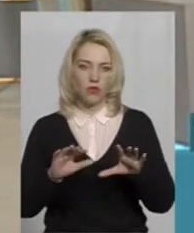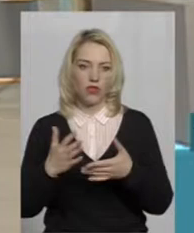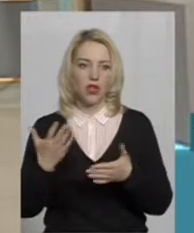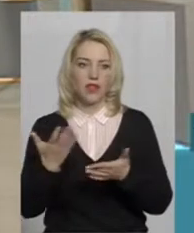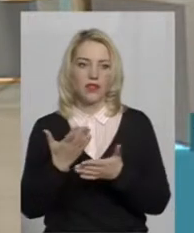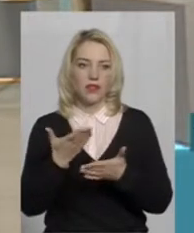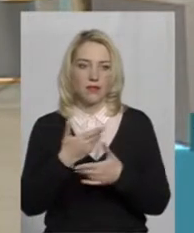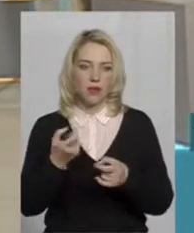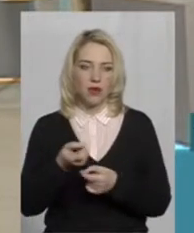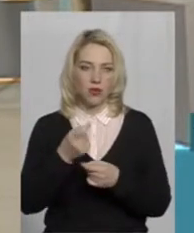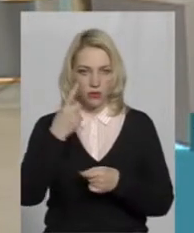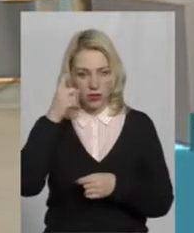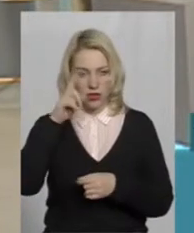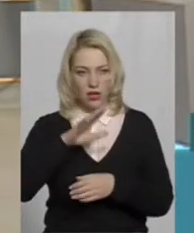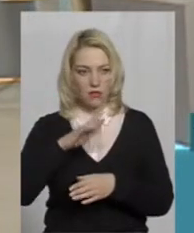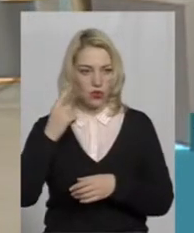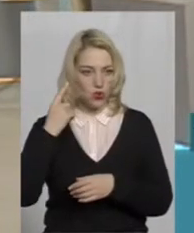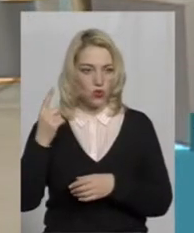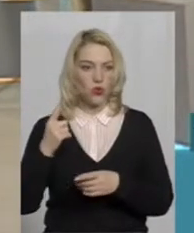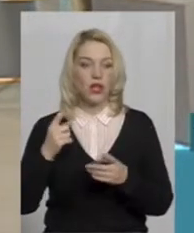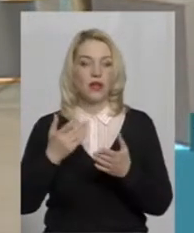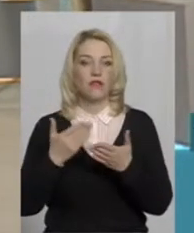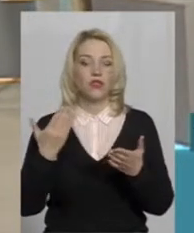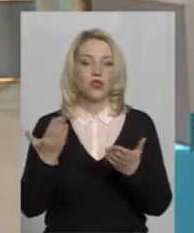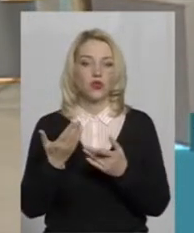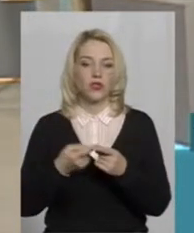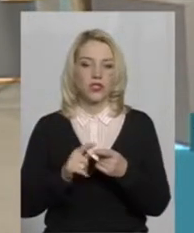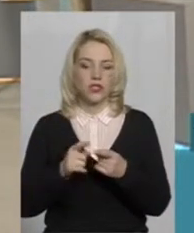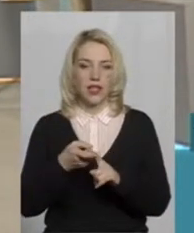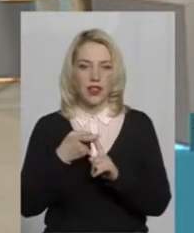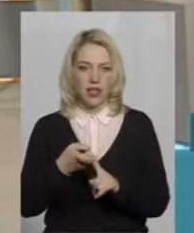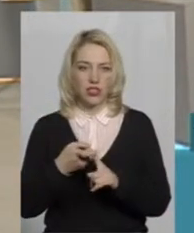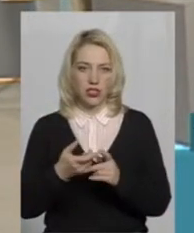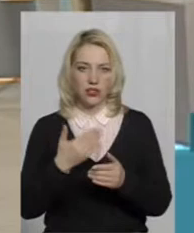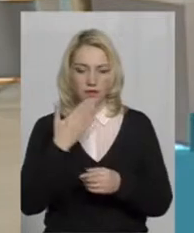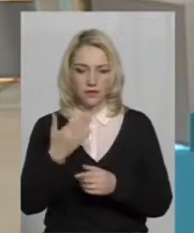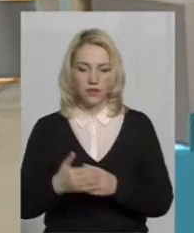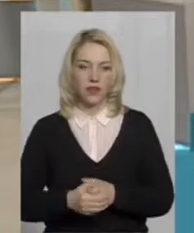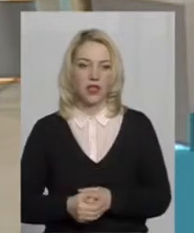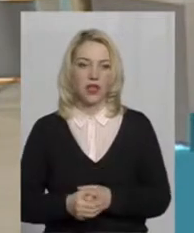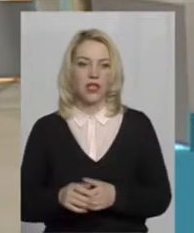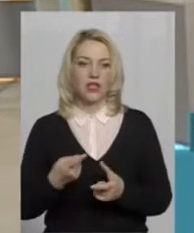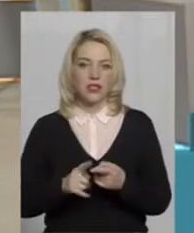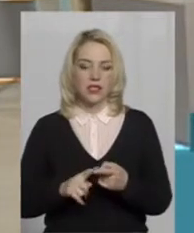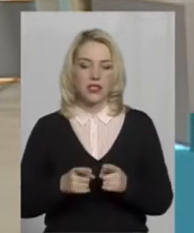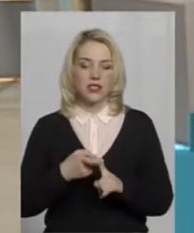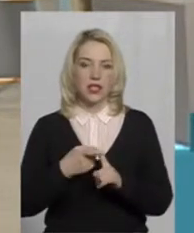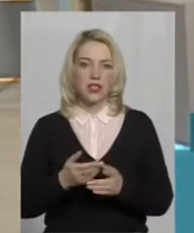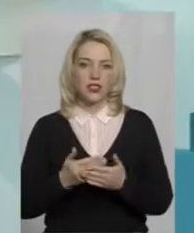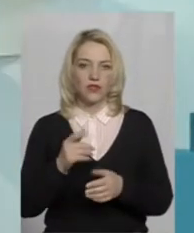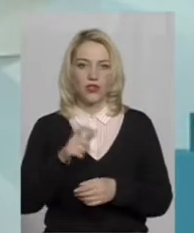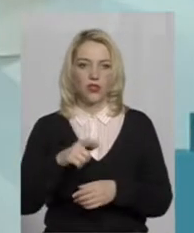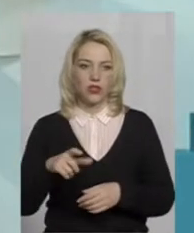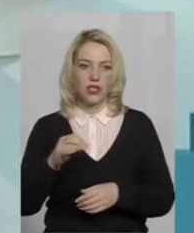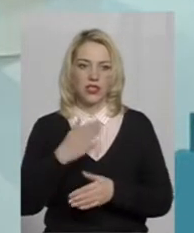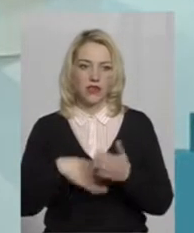мало знаємо, не чули? Від чого це залежить? Ну, мабуть, від самих людей з